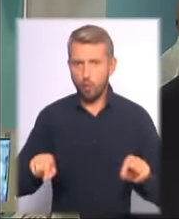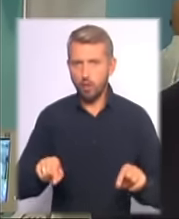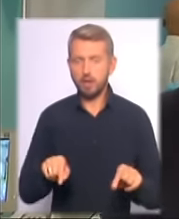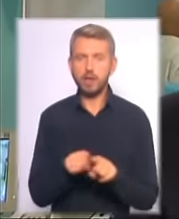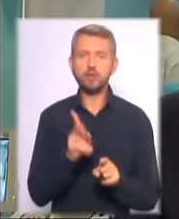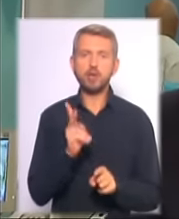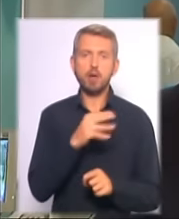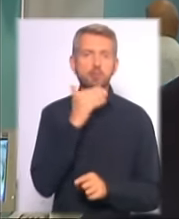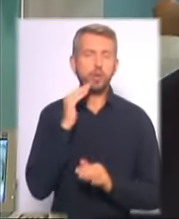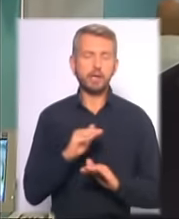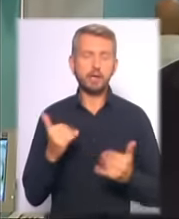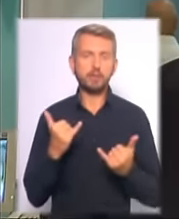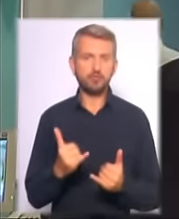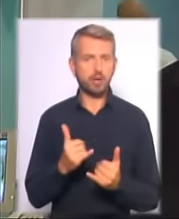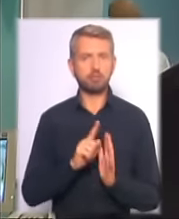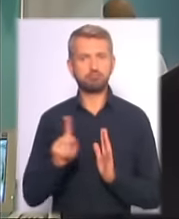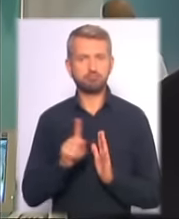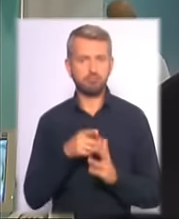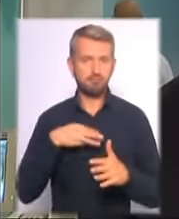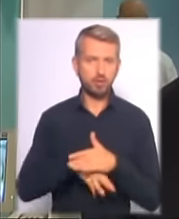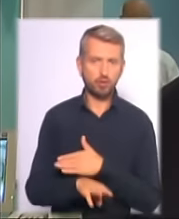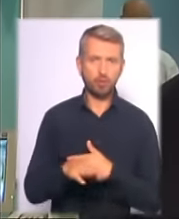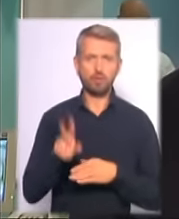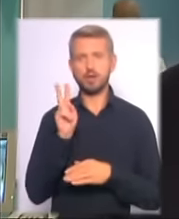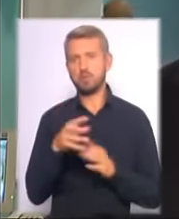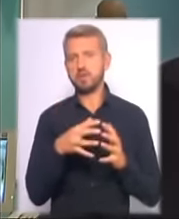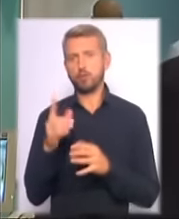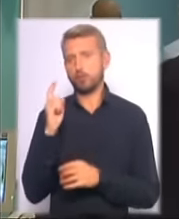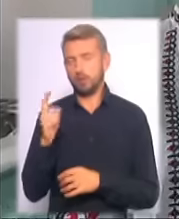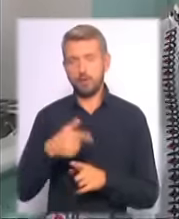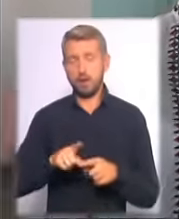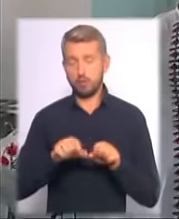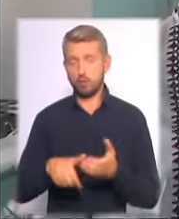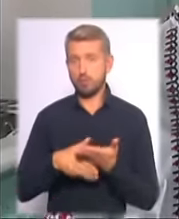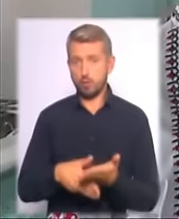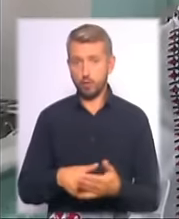багато діти зараз їздять на метро, в обласному транспорту, я думаю, це дуже сильно поможуть.